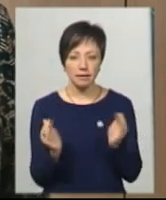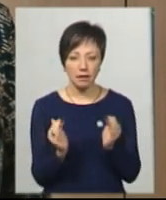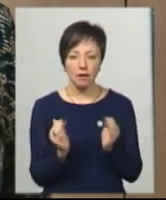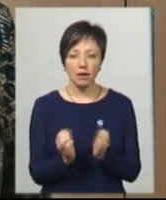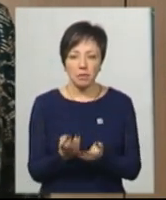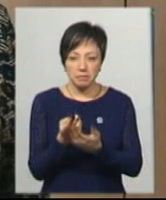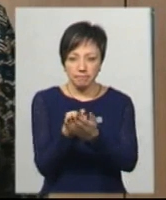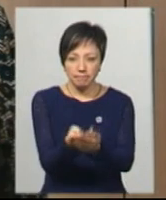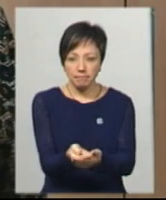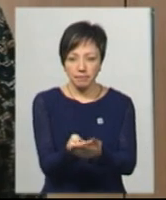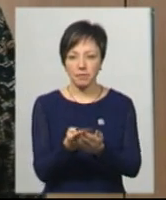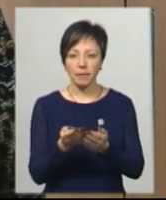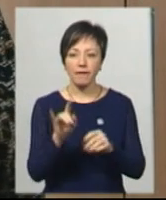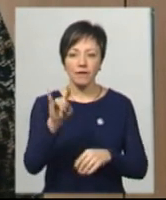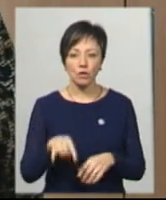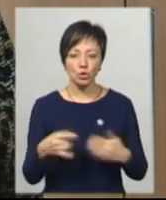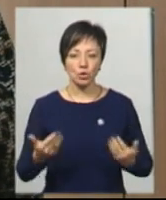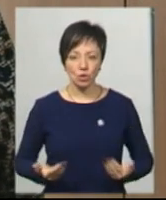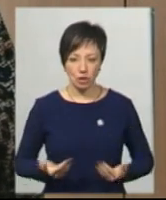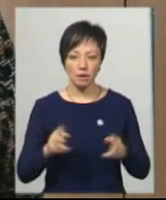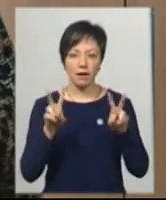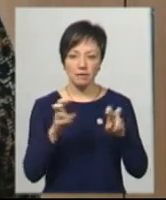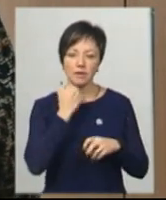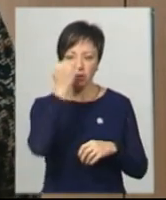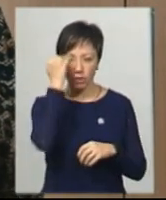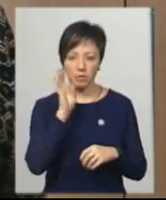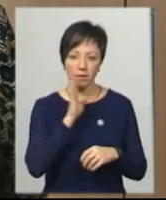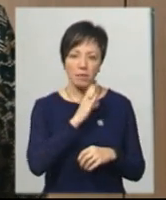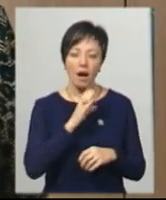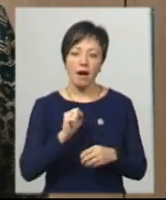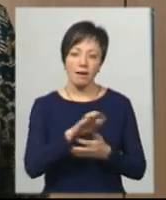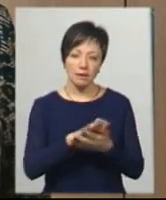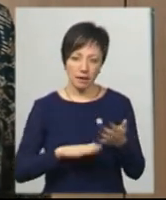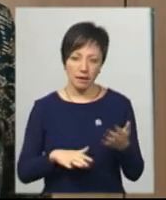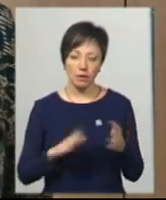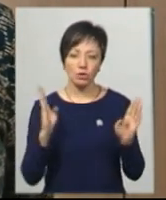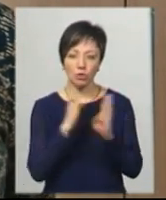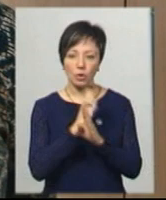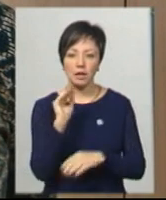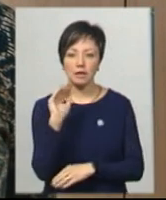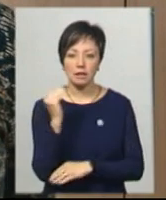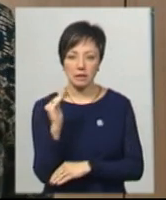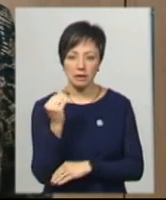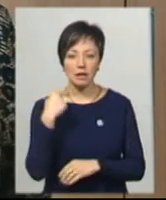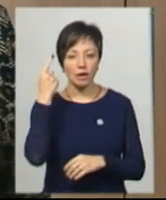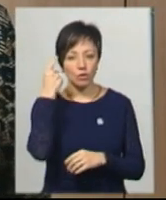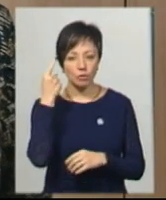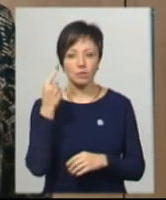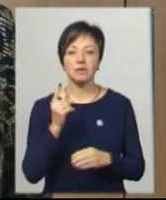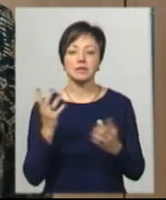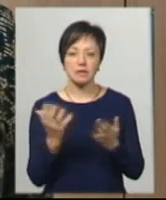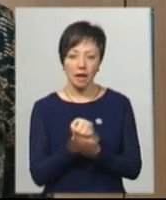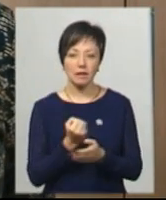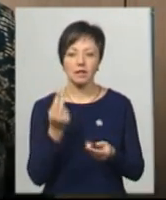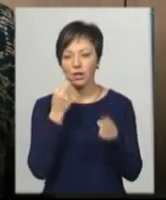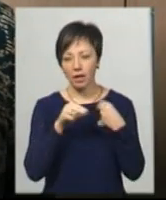яка поклала його у вікно життя, за це ми їй дякуємо. А далі доля дитини, я думаю, що склалася як